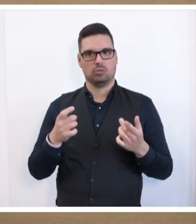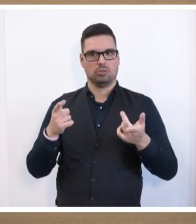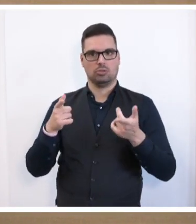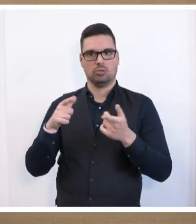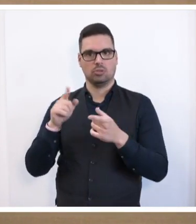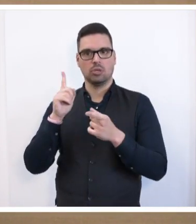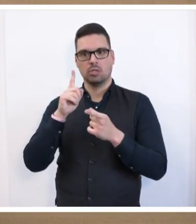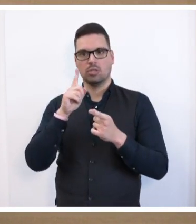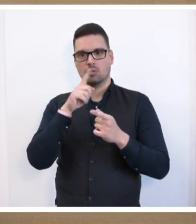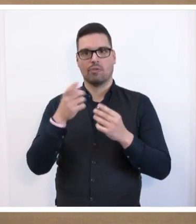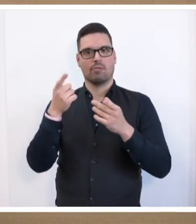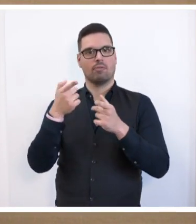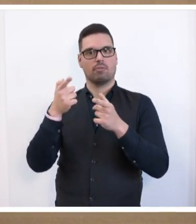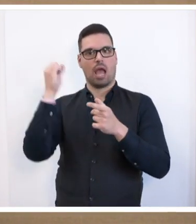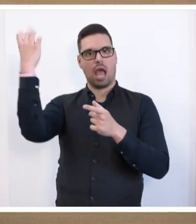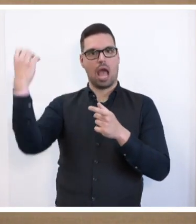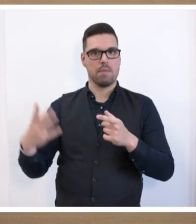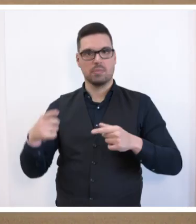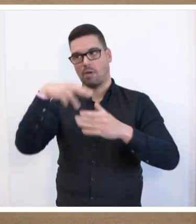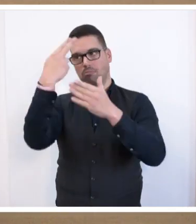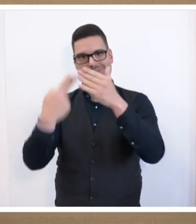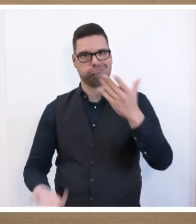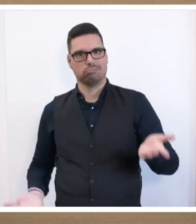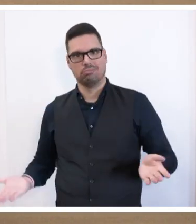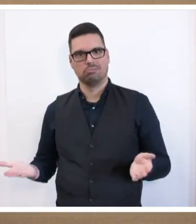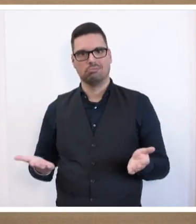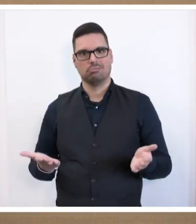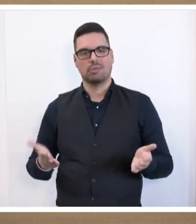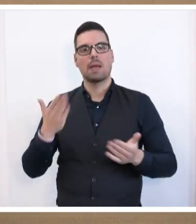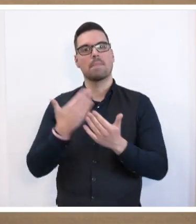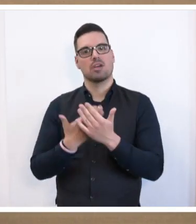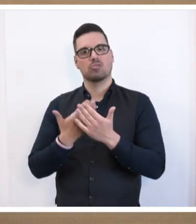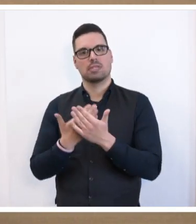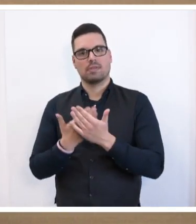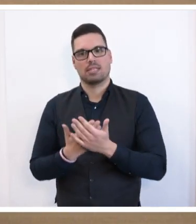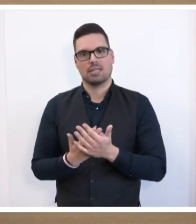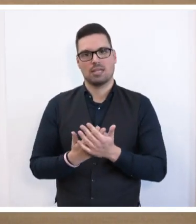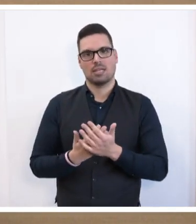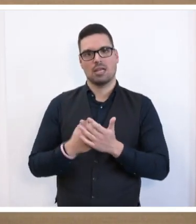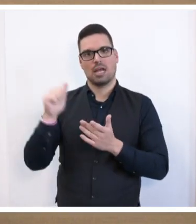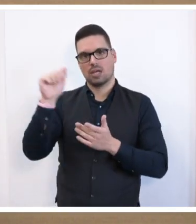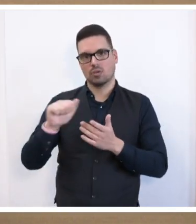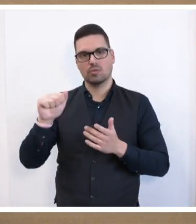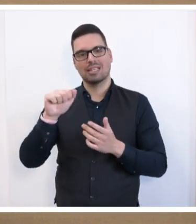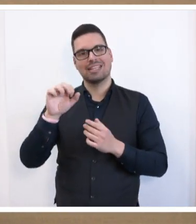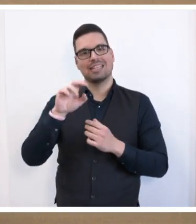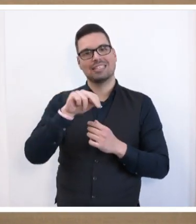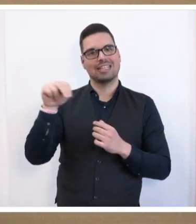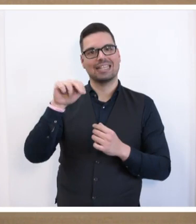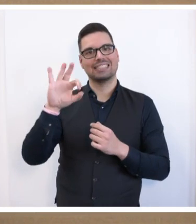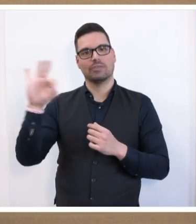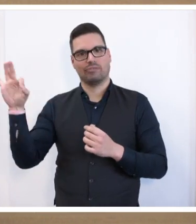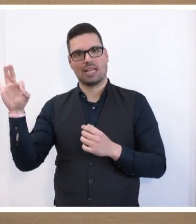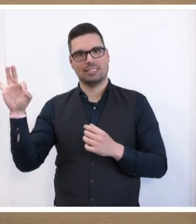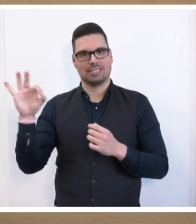durch den freien Fall der Ampelparteien nur zu durchschaubar ist. Beispielsweise die aktuelle Kehrtwende von Nancy Faeser in der Grenzsicherung.